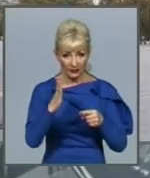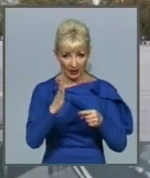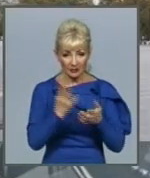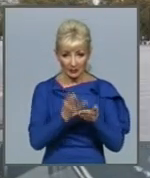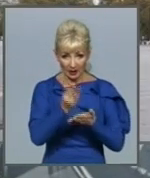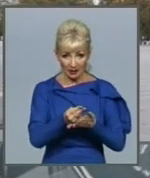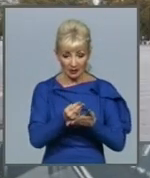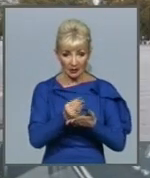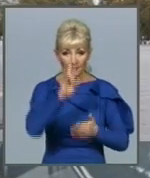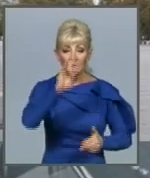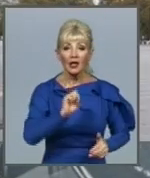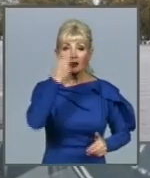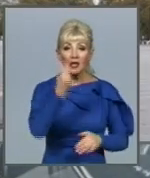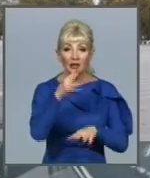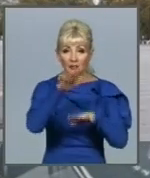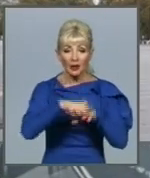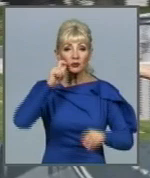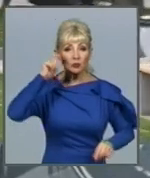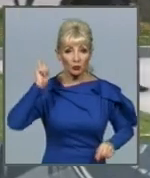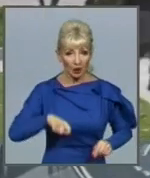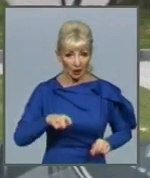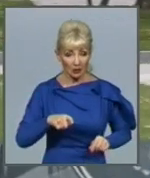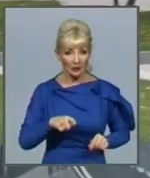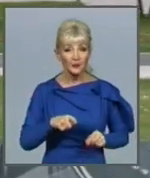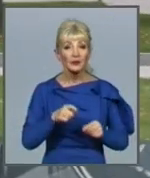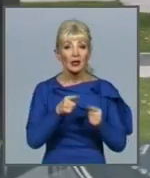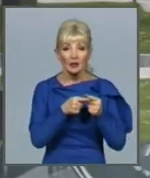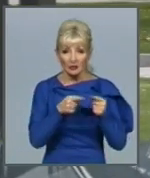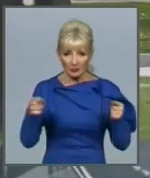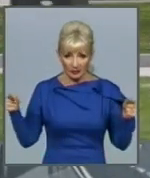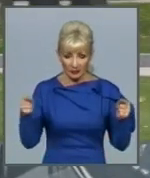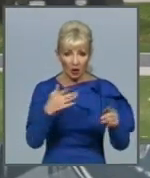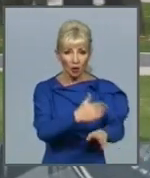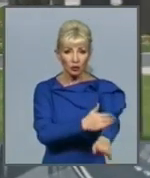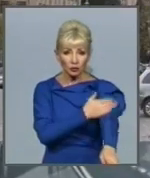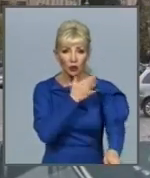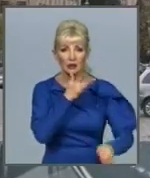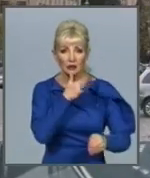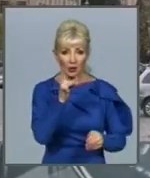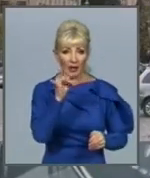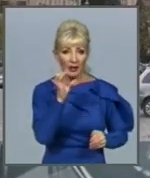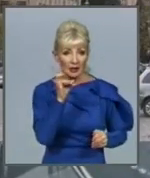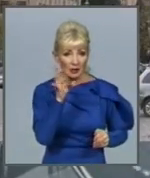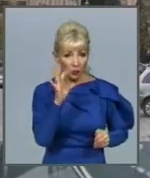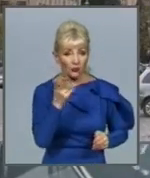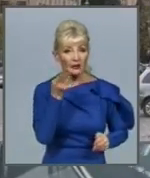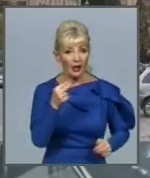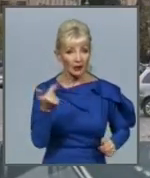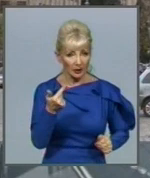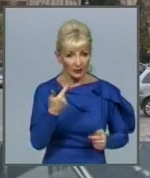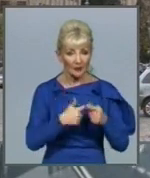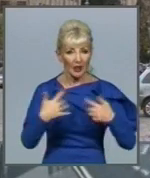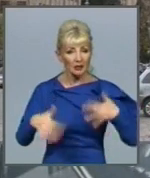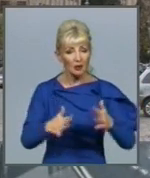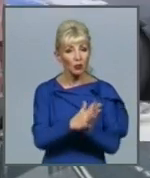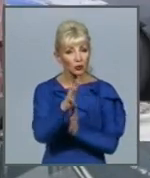Національний банк України визначив цілий ряд довгострокових ризиків для гривні. Серед них – слабкий врожай, від якого залежить